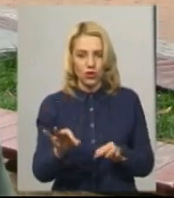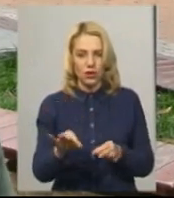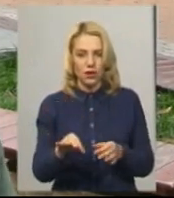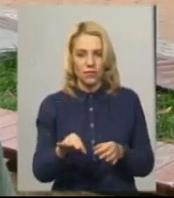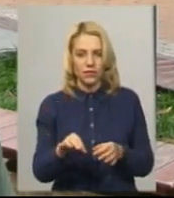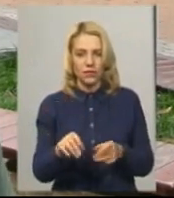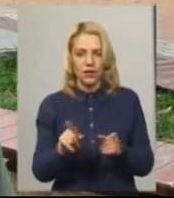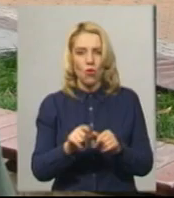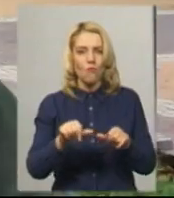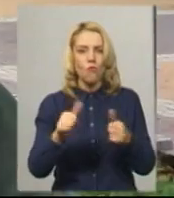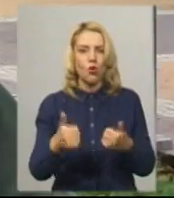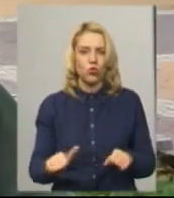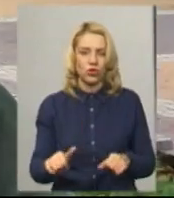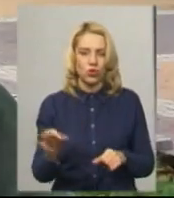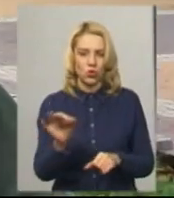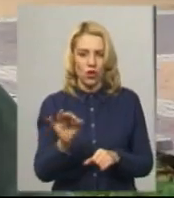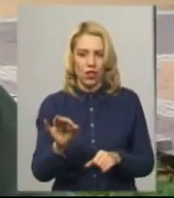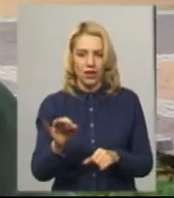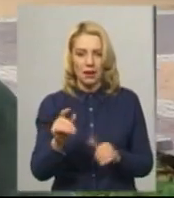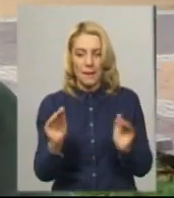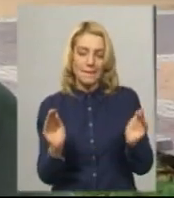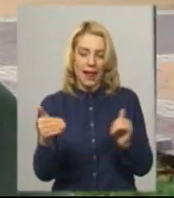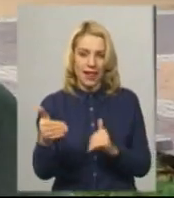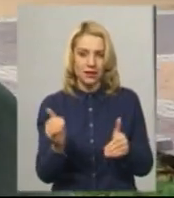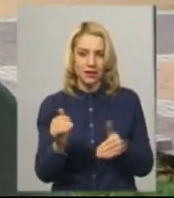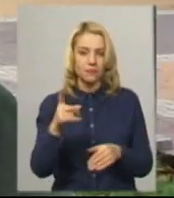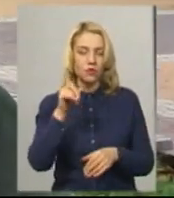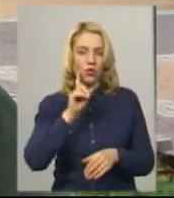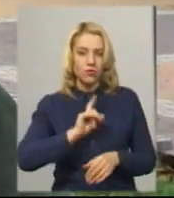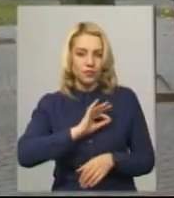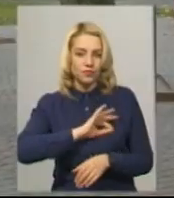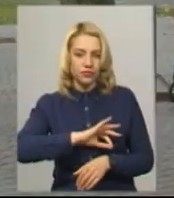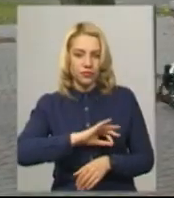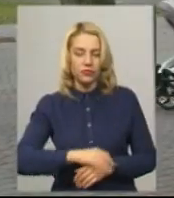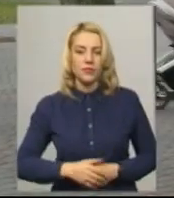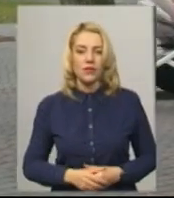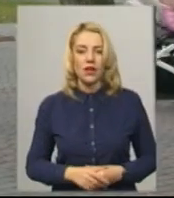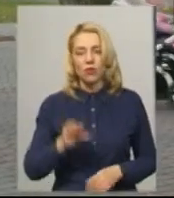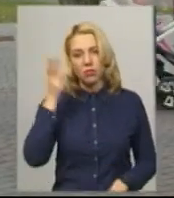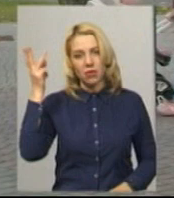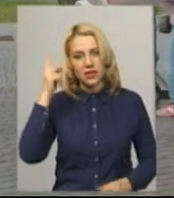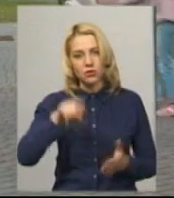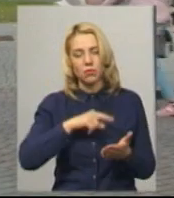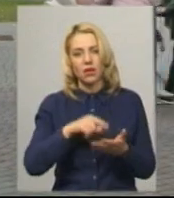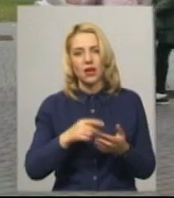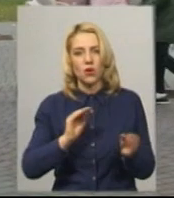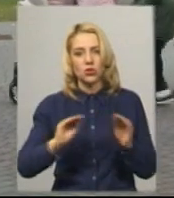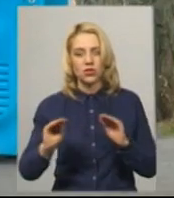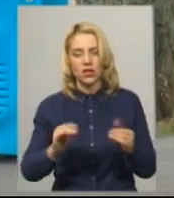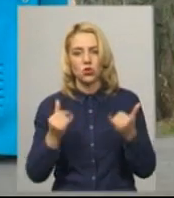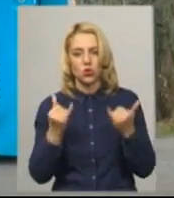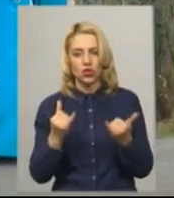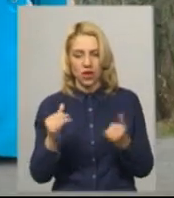такі модульні туалети. Маленький габарит, але функціонал не великий. У Хмельницькому питання облаштування сучасних